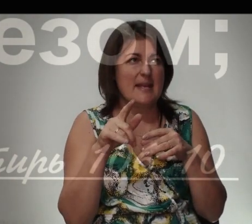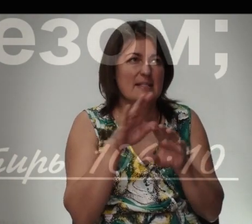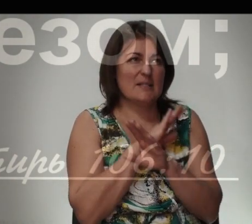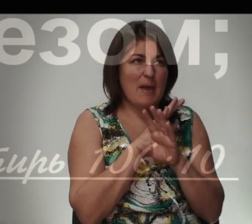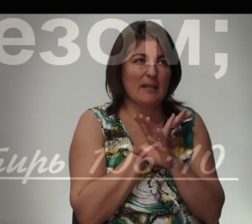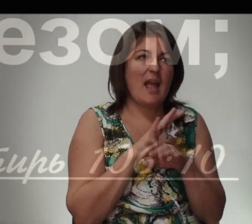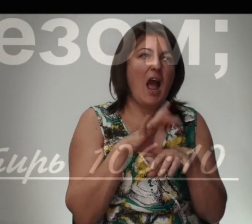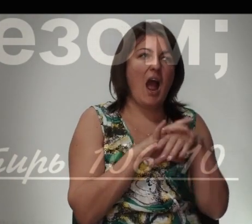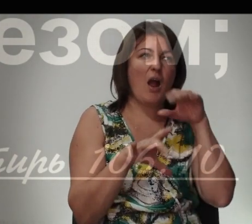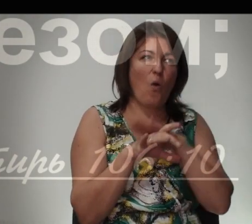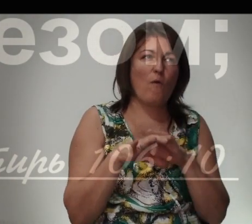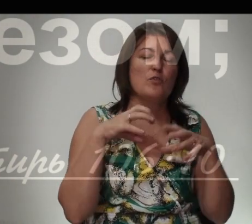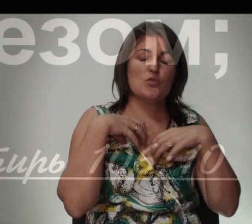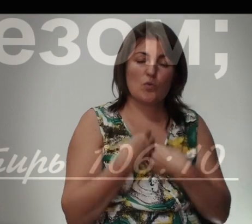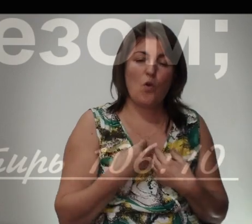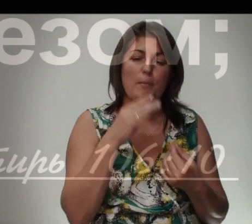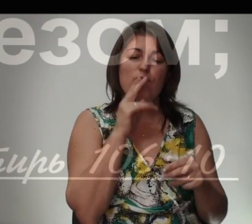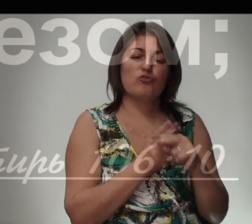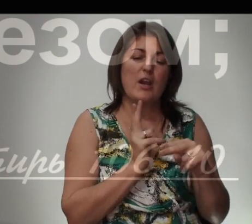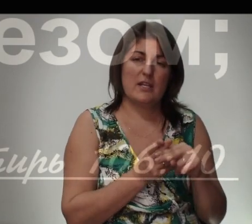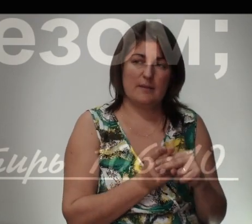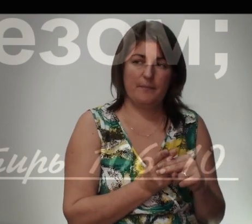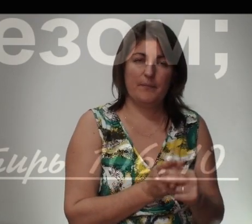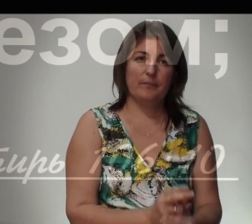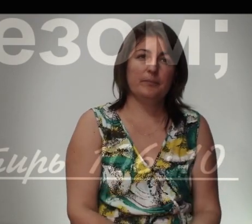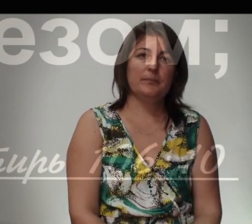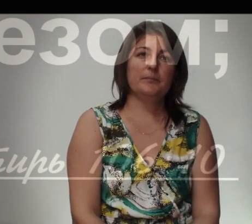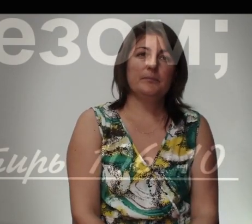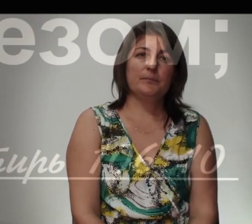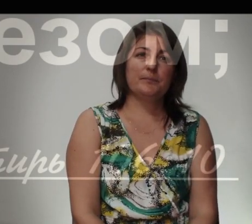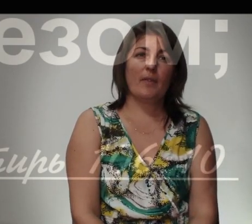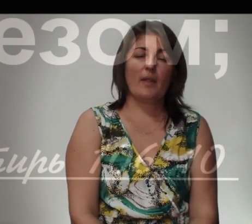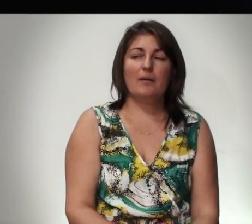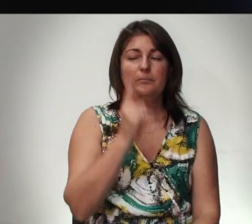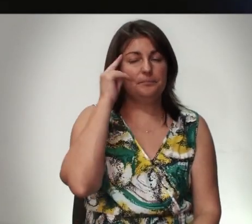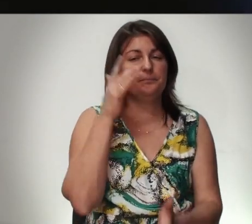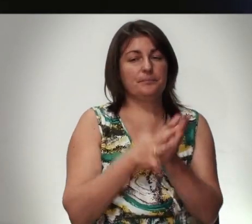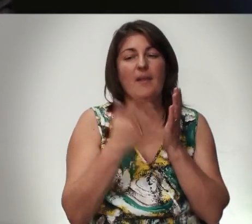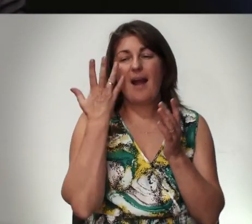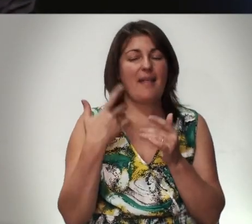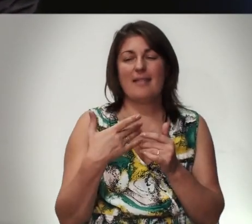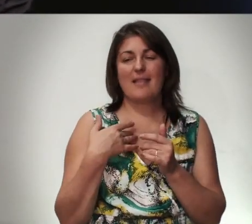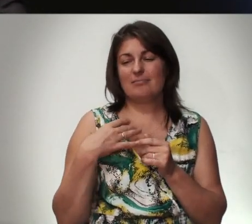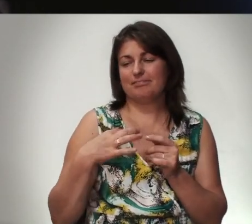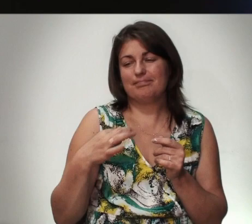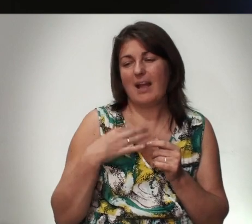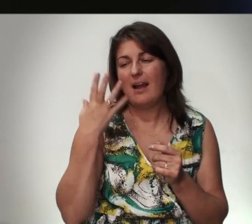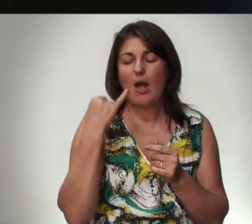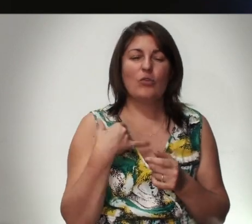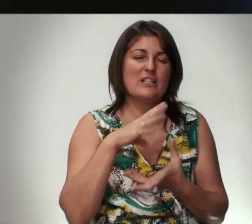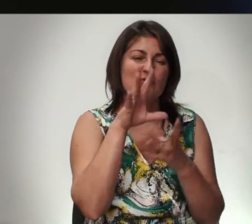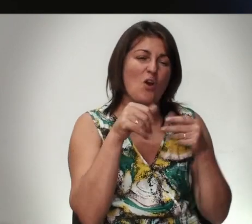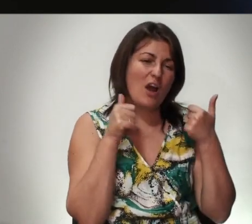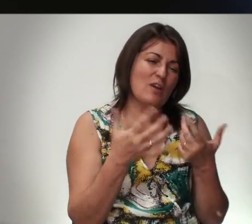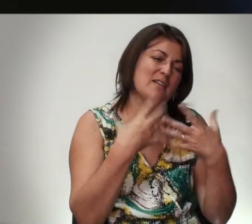Окованные Скорбью И железом Понимаете Когда нас не касается Когда у нас все хорошо